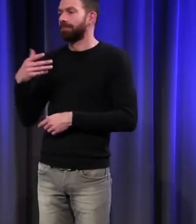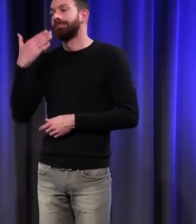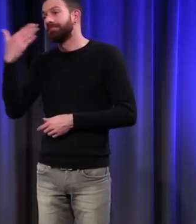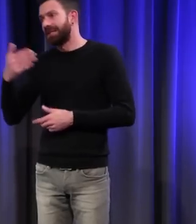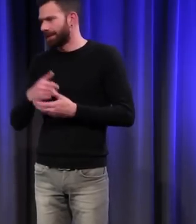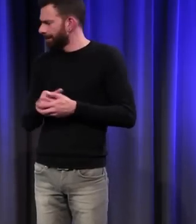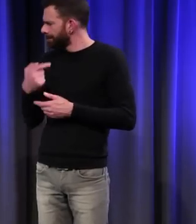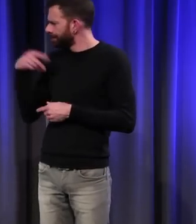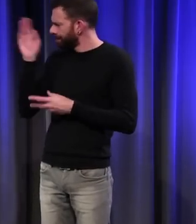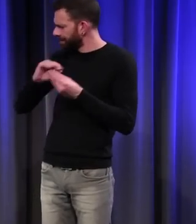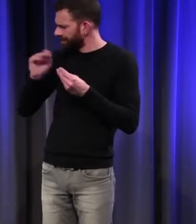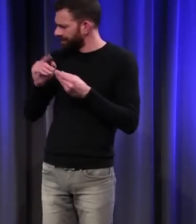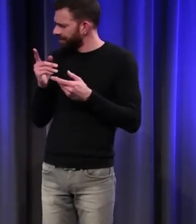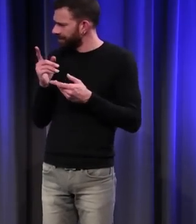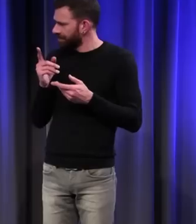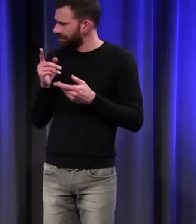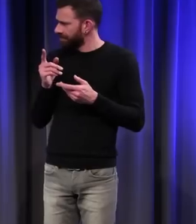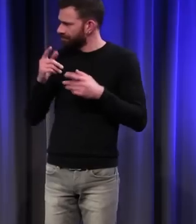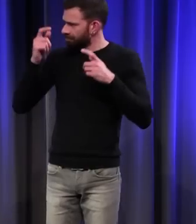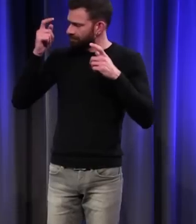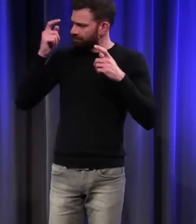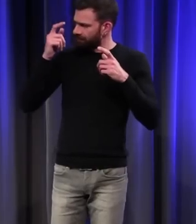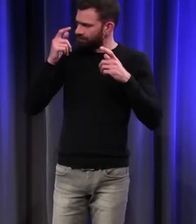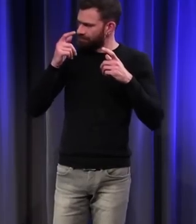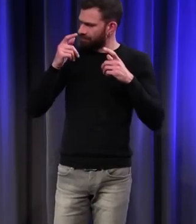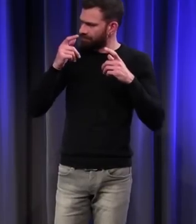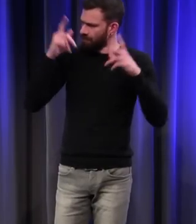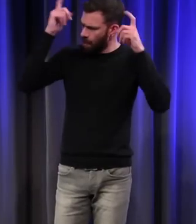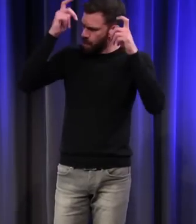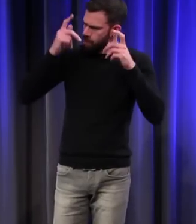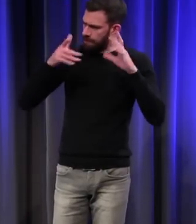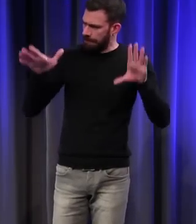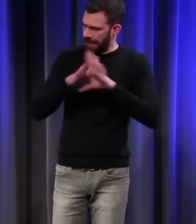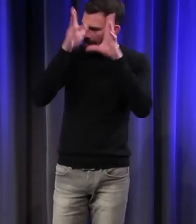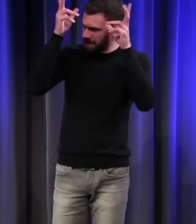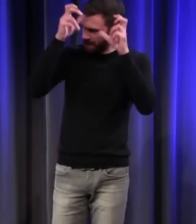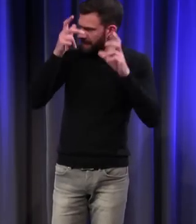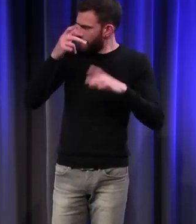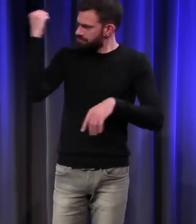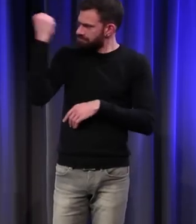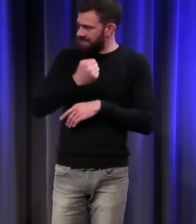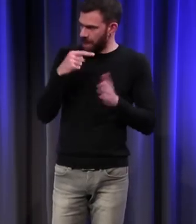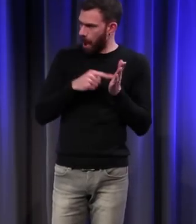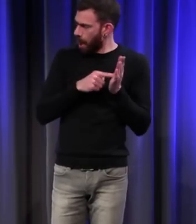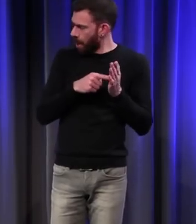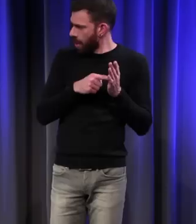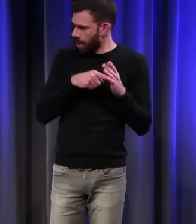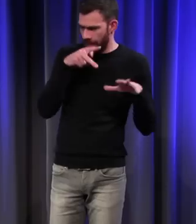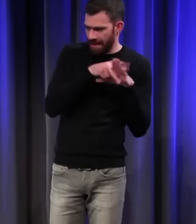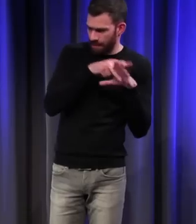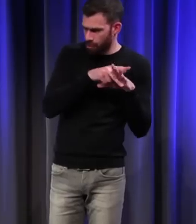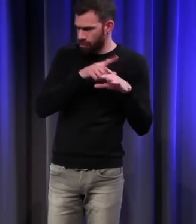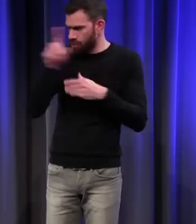si c'était dans le haut Moyen Âge qu'il avait été le plus diabolisé ou c'était une évolution progressive ou dans quelle partie d'Europe